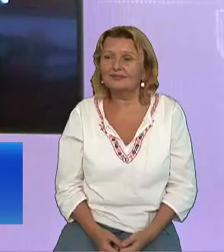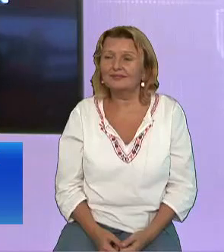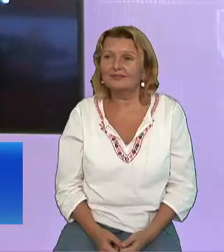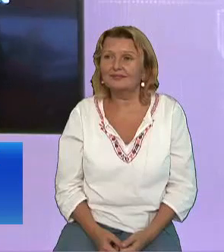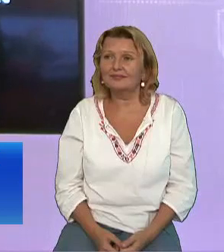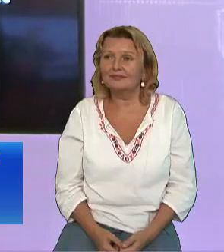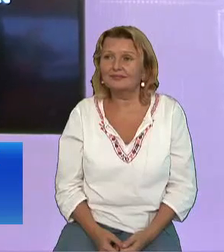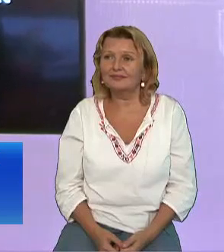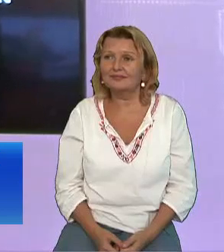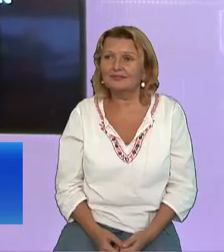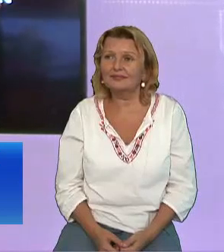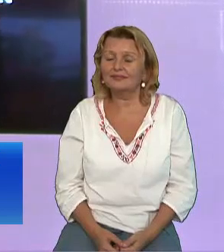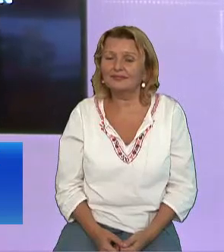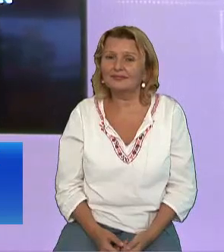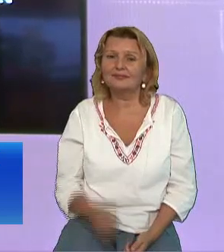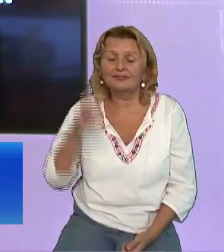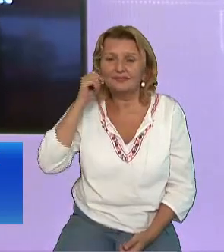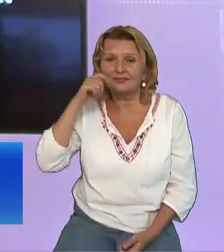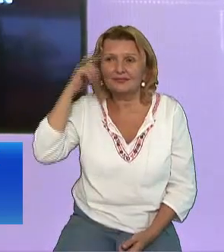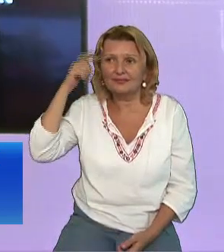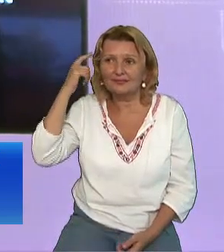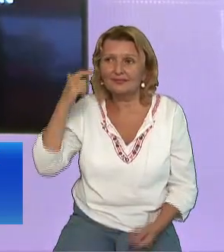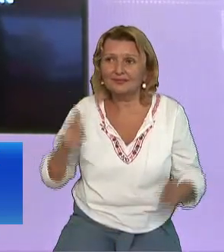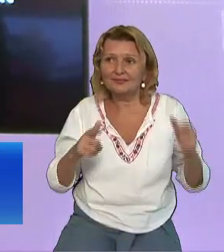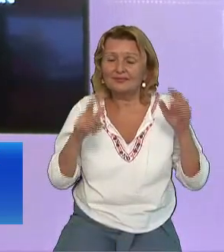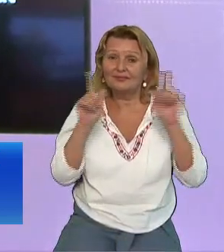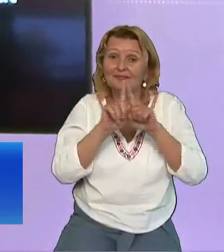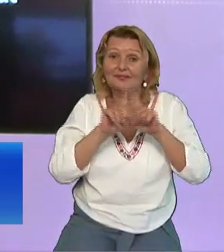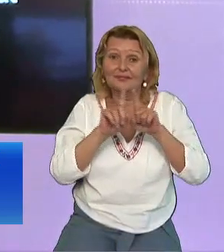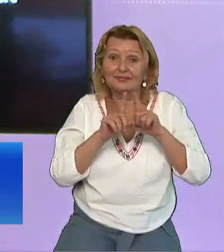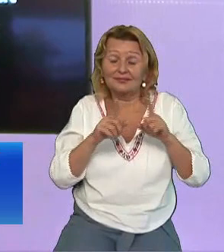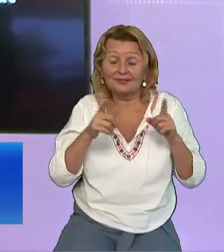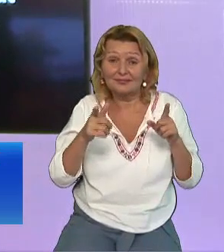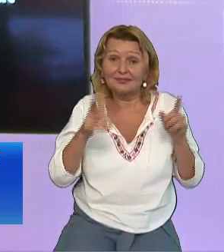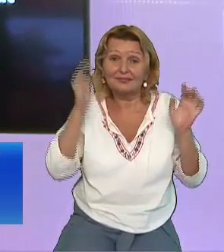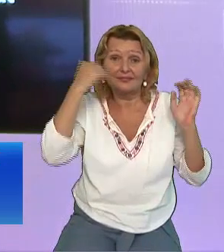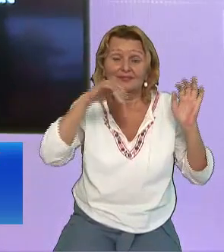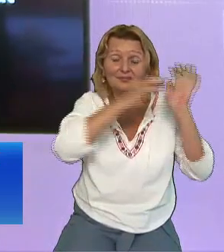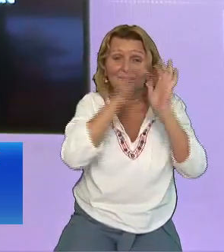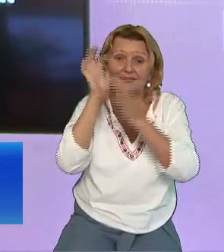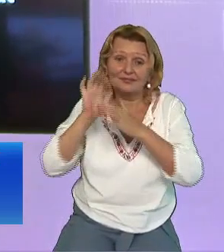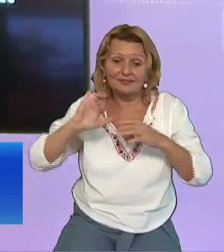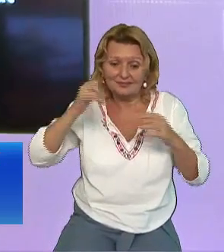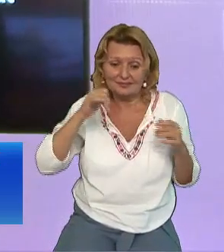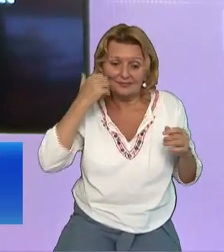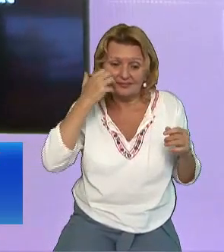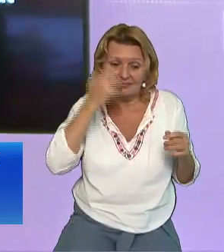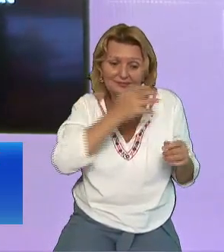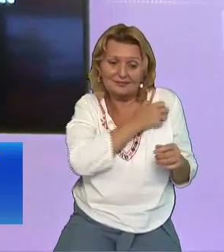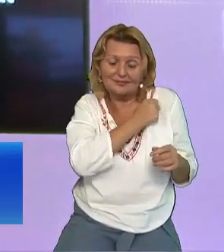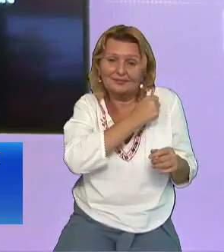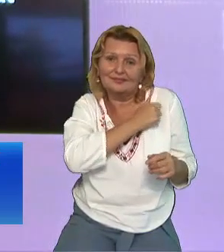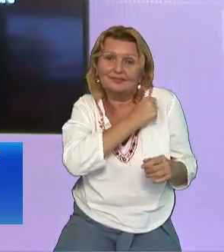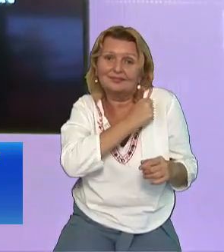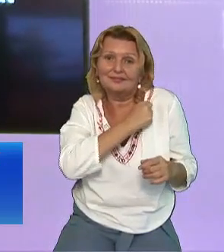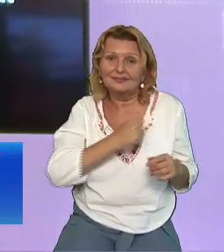pus mâna pe cel de al doilea soldat Și acel de al doilea soldat S-a uitat la el Și era la fel propriul lui chip Și atunci a înțeles El a fost acolo Eu și cu tine